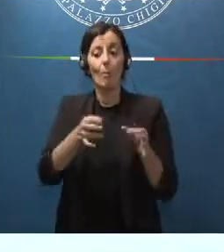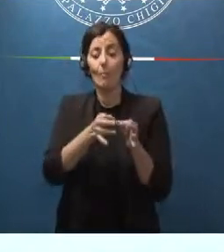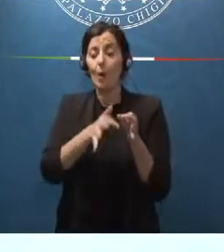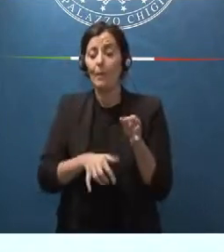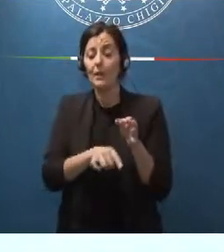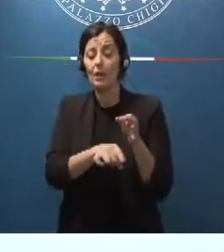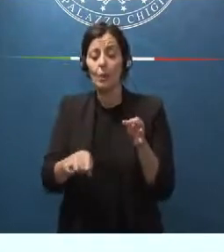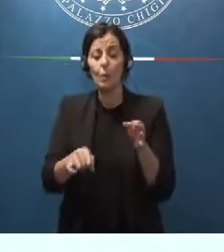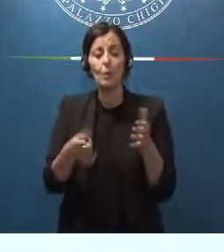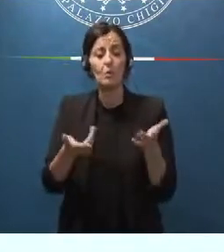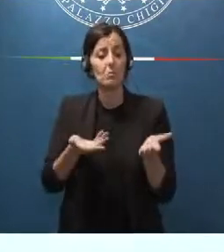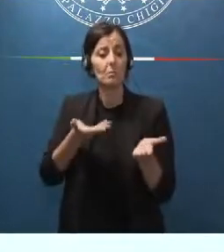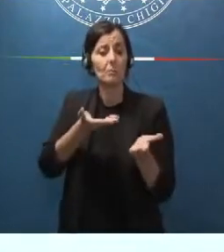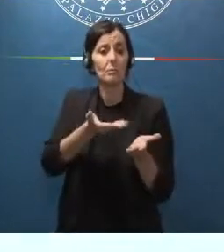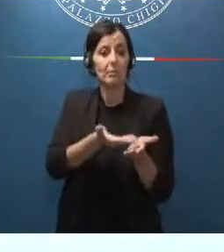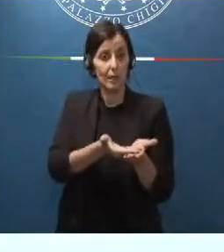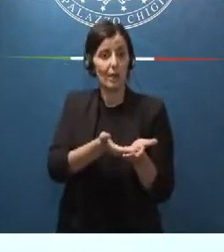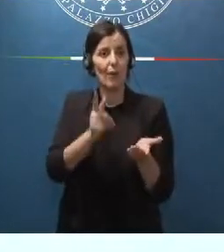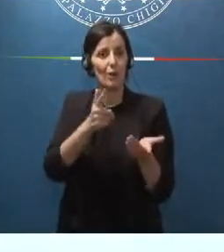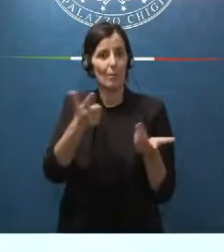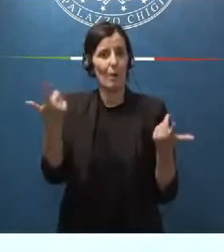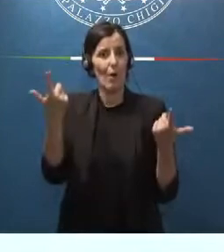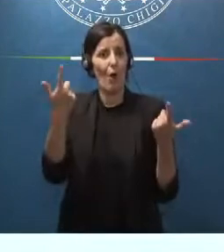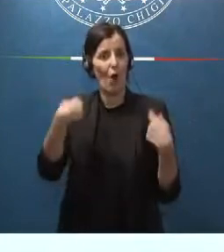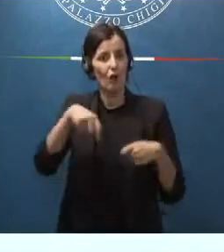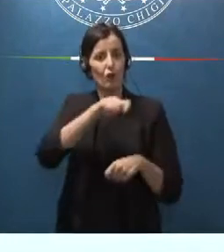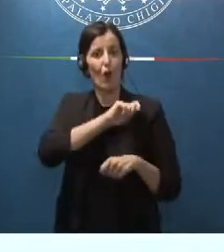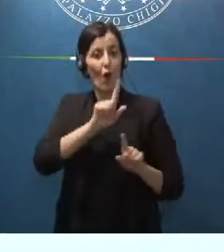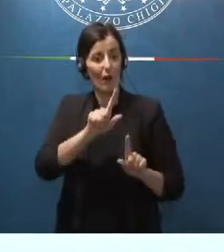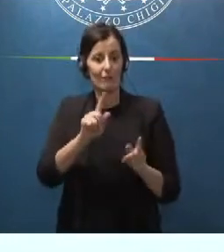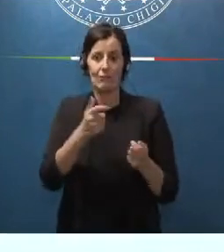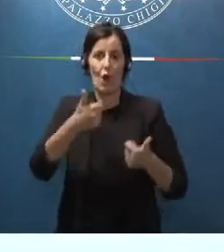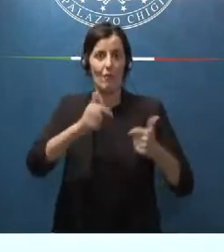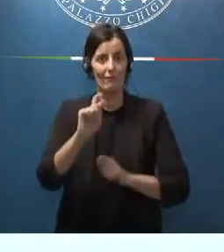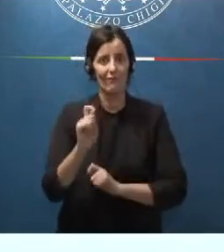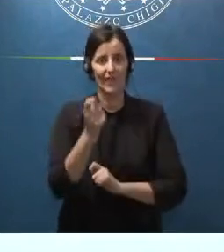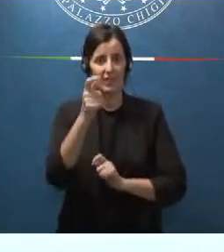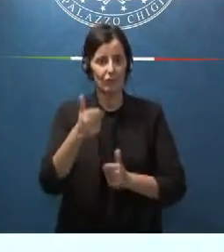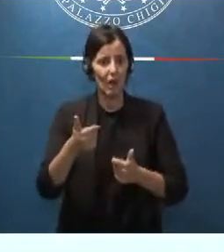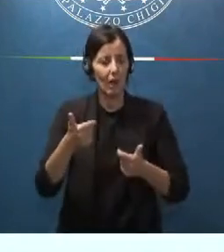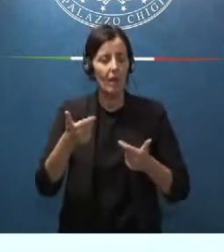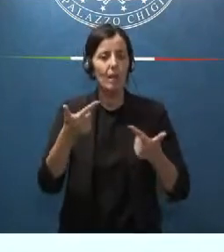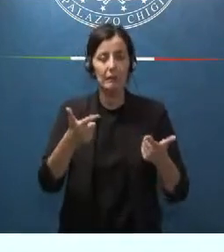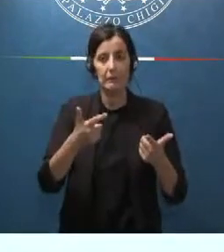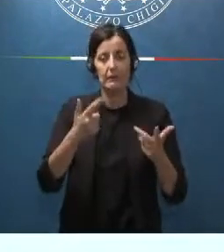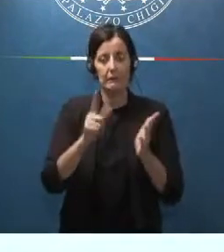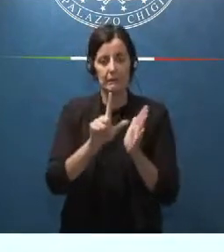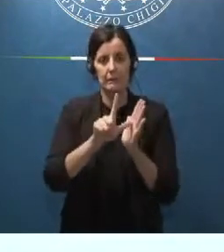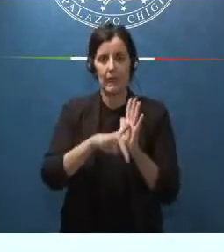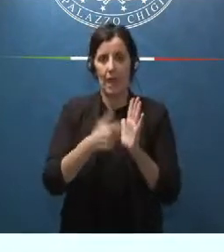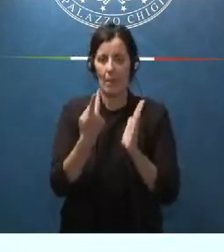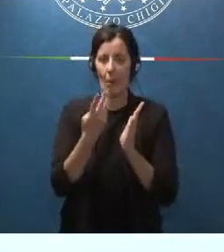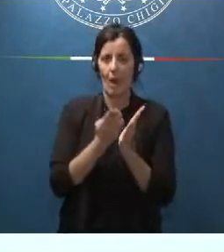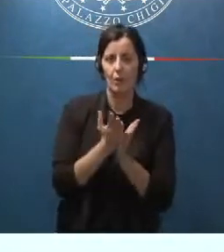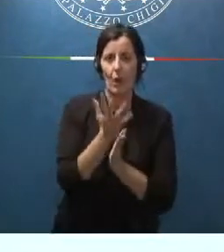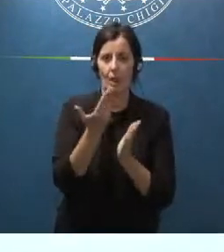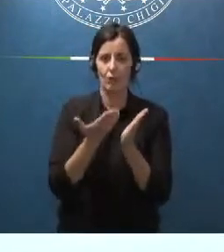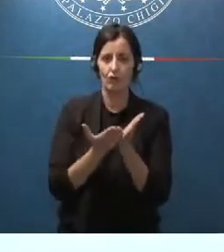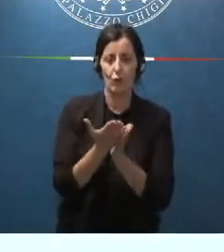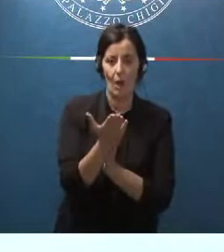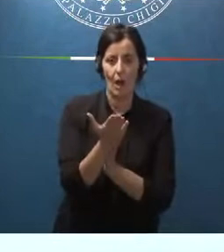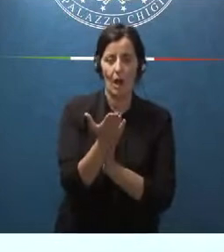in cui viene aggiudicata la toga, se il concorso lo vince, passano dai 4 ai 5 anni. Questo è